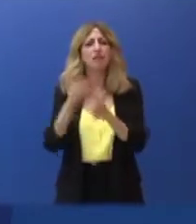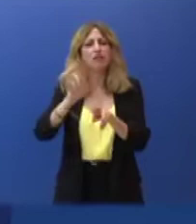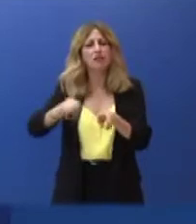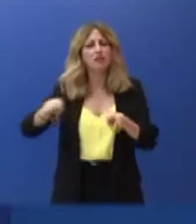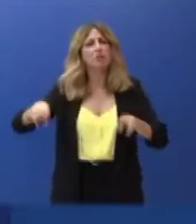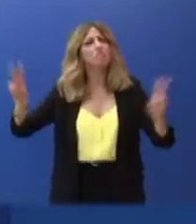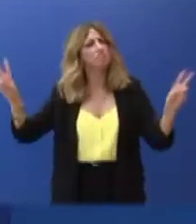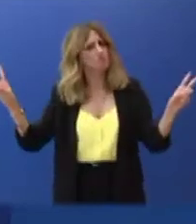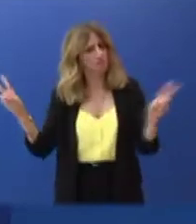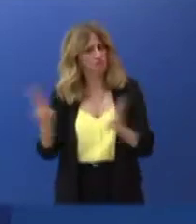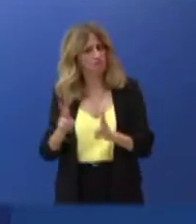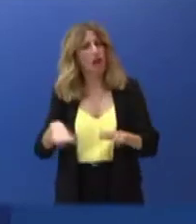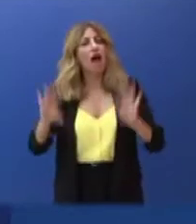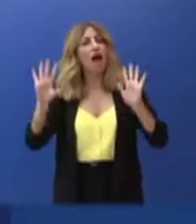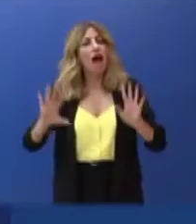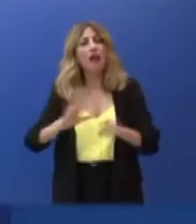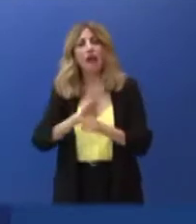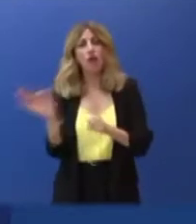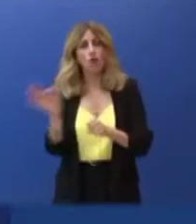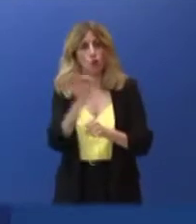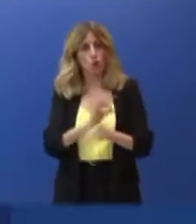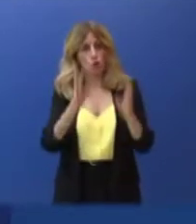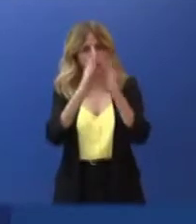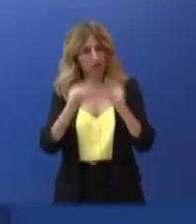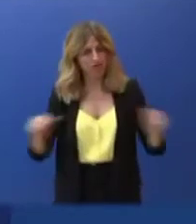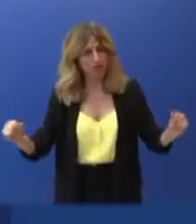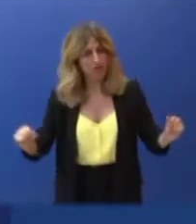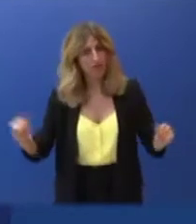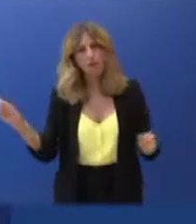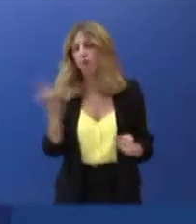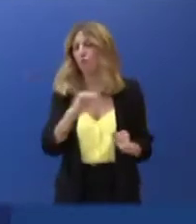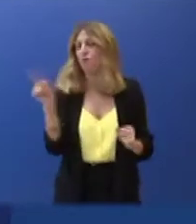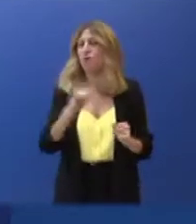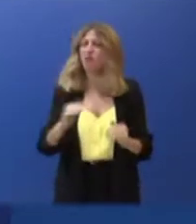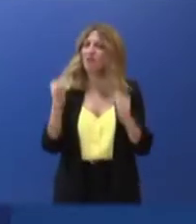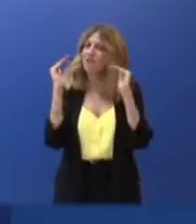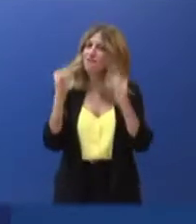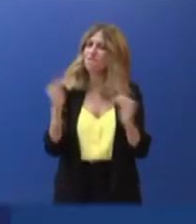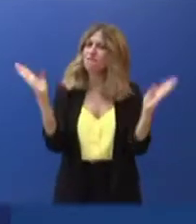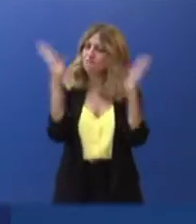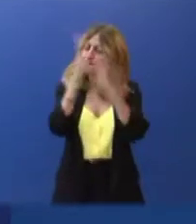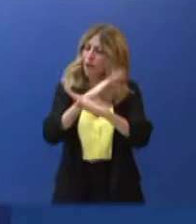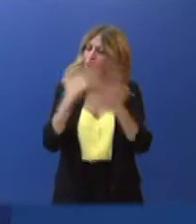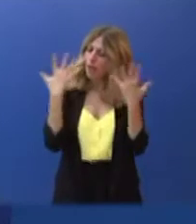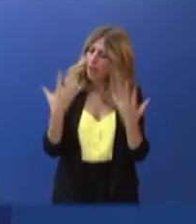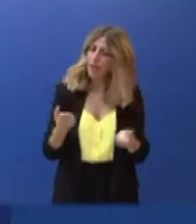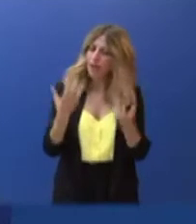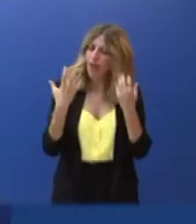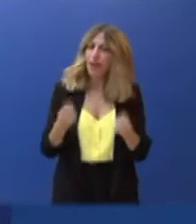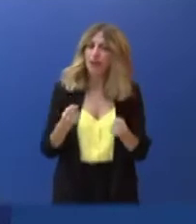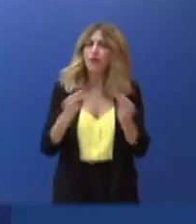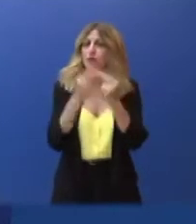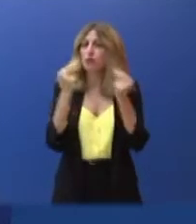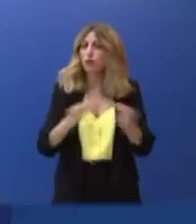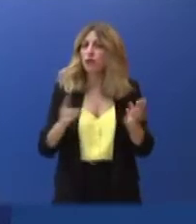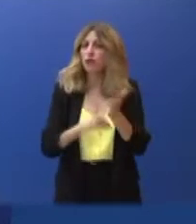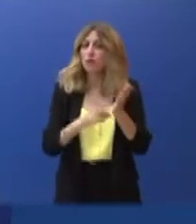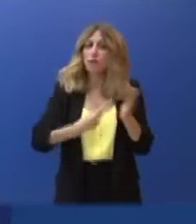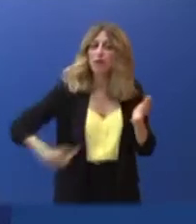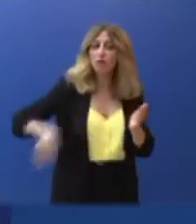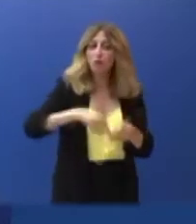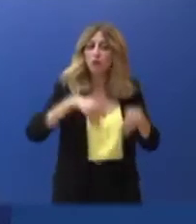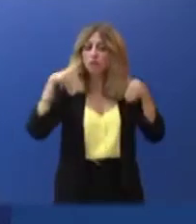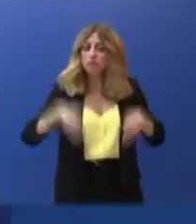πανδημία, ωστόσο, είναι εδώ και οφείλουμε, όπως επίμονα συνιστούν οι ειδικοί, να τηρούμε τους υγειονομικούς κανόνες, να αξιοποιούμε τα